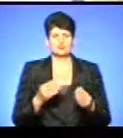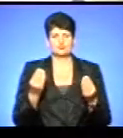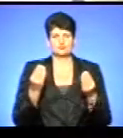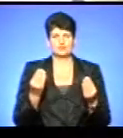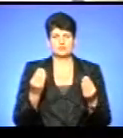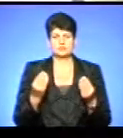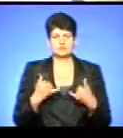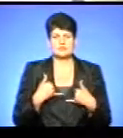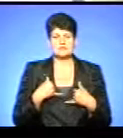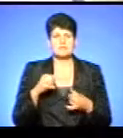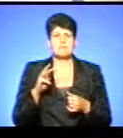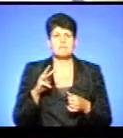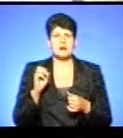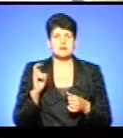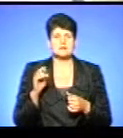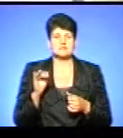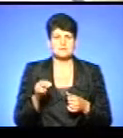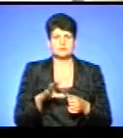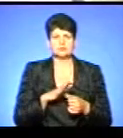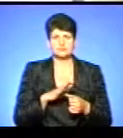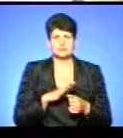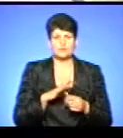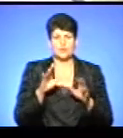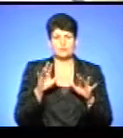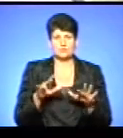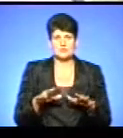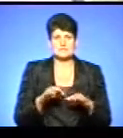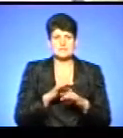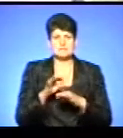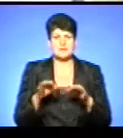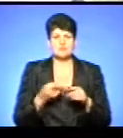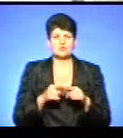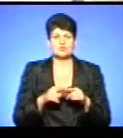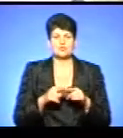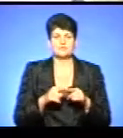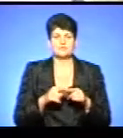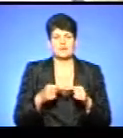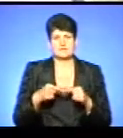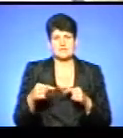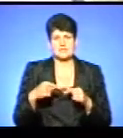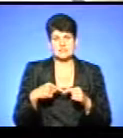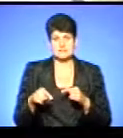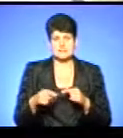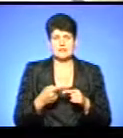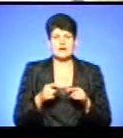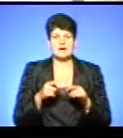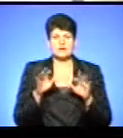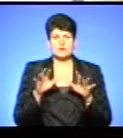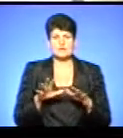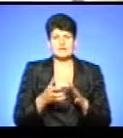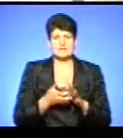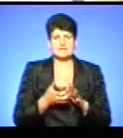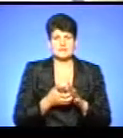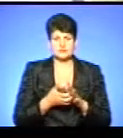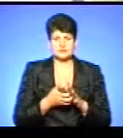В нас у Максиму був комп'ютер, який він заміряв всю загальну відстань. І просто-напросто йому на велокомп'ютері не хватило очей,